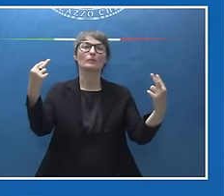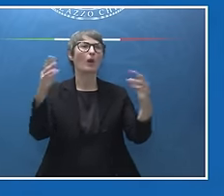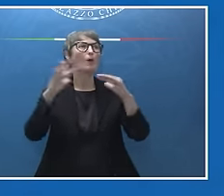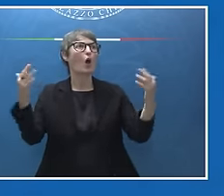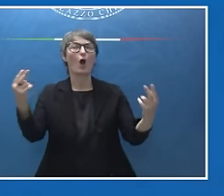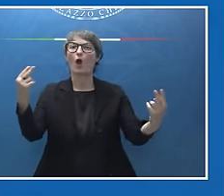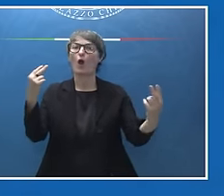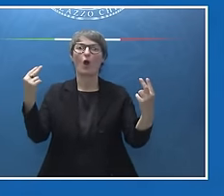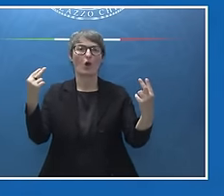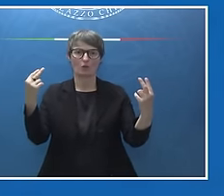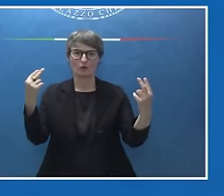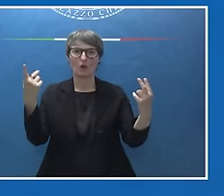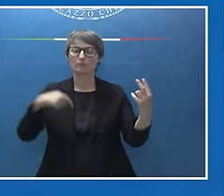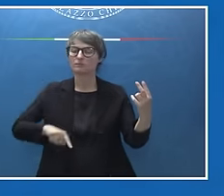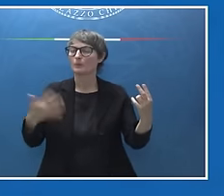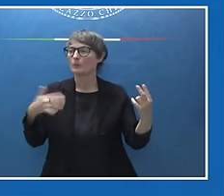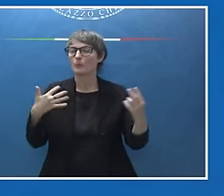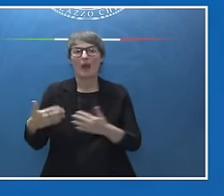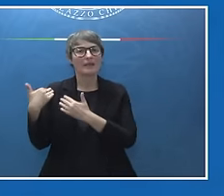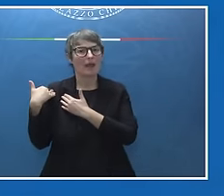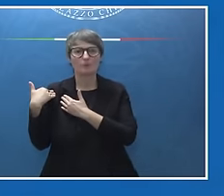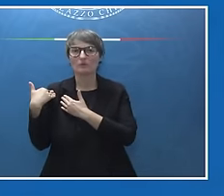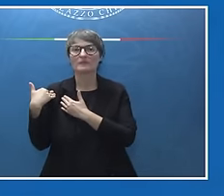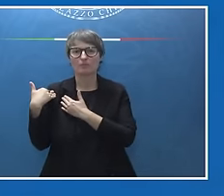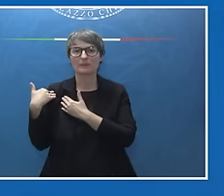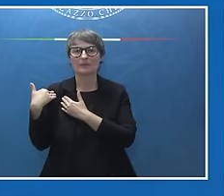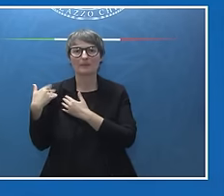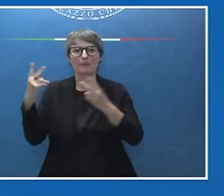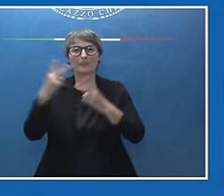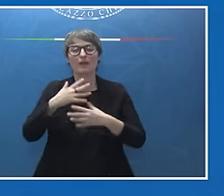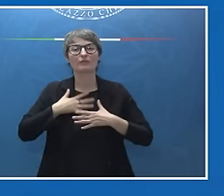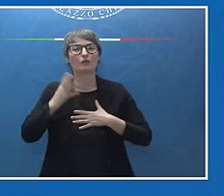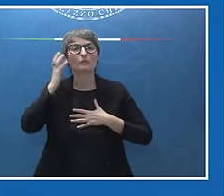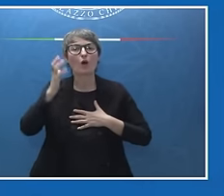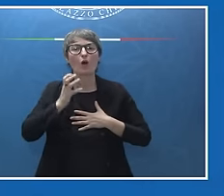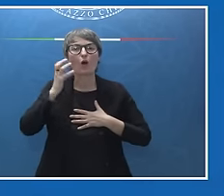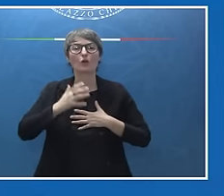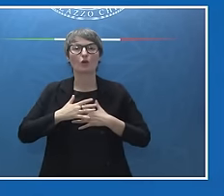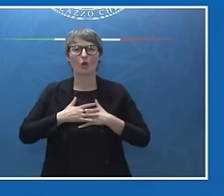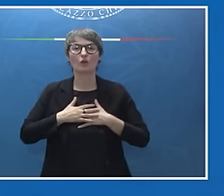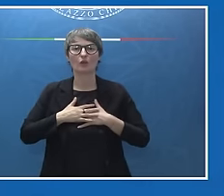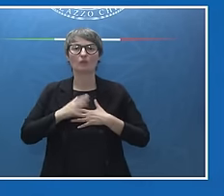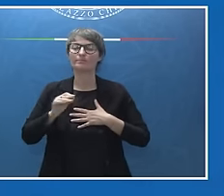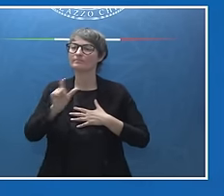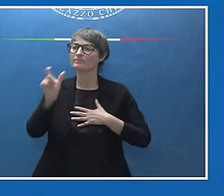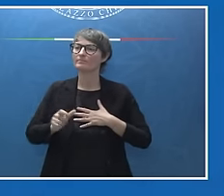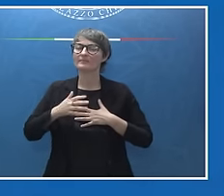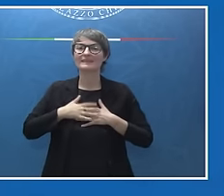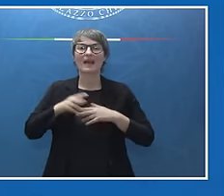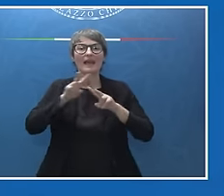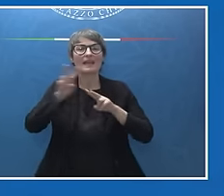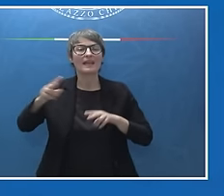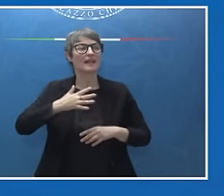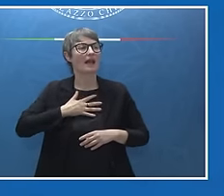una grande responsabilità, ma sono davvero orgogliosa di come la nostra nazione sia riuscita ancora una